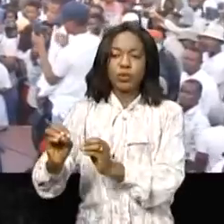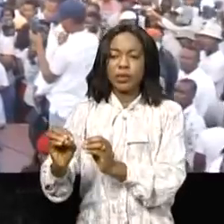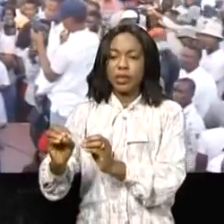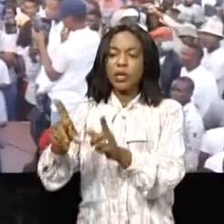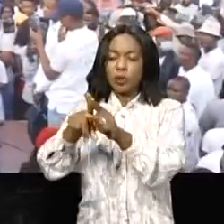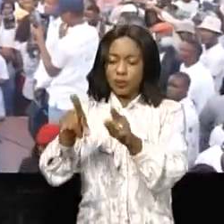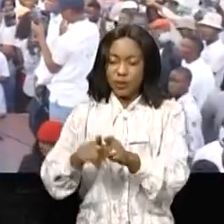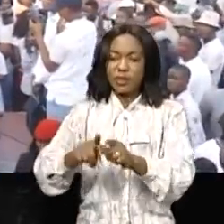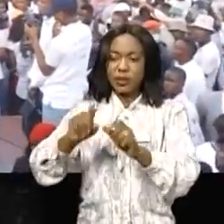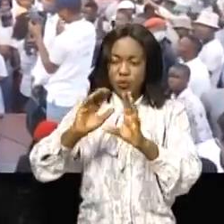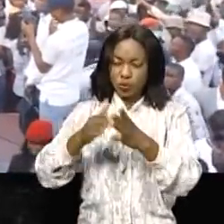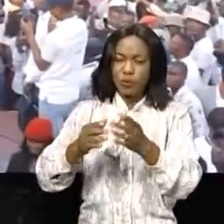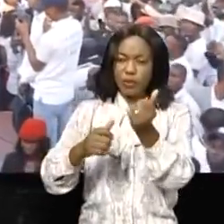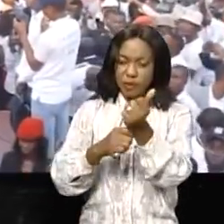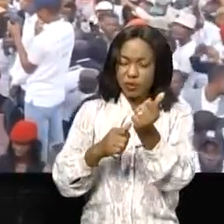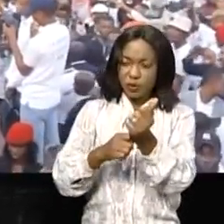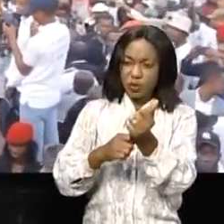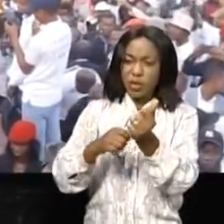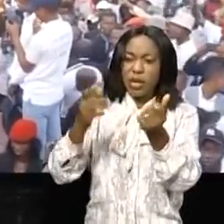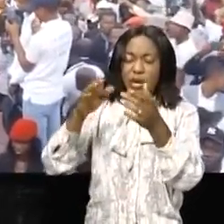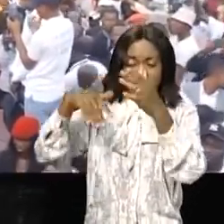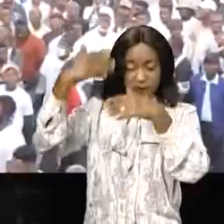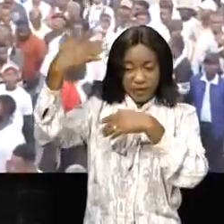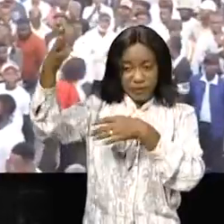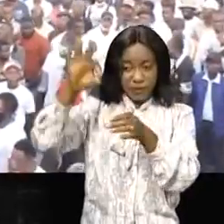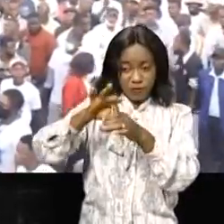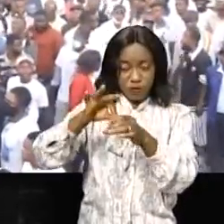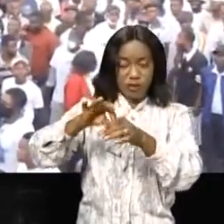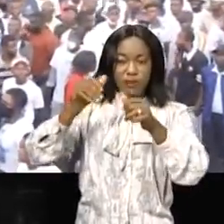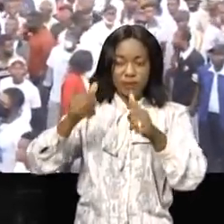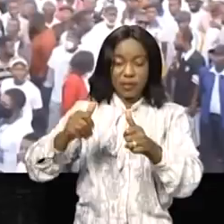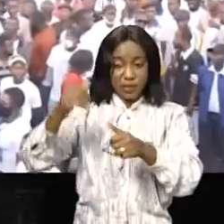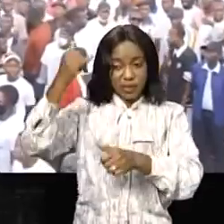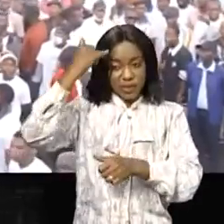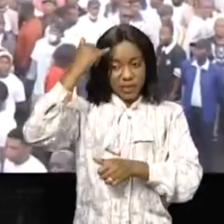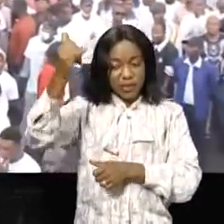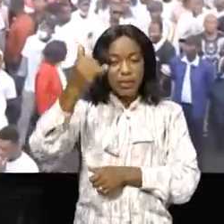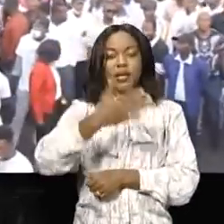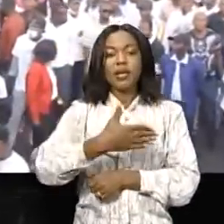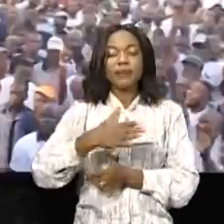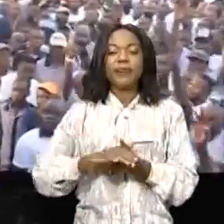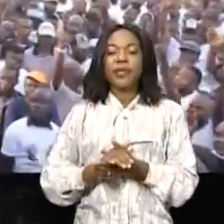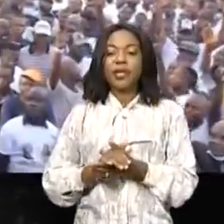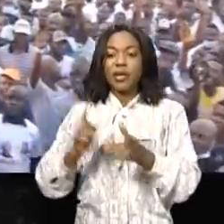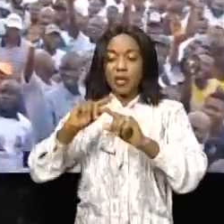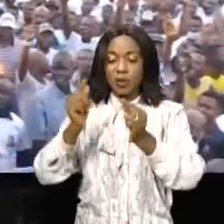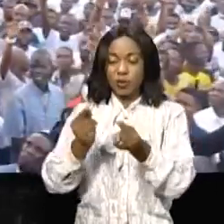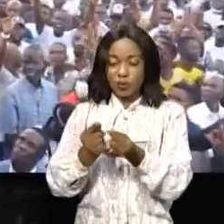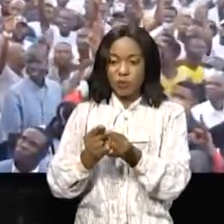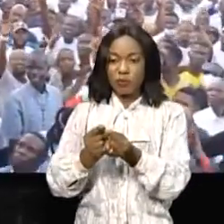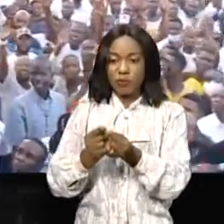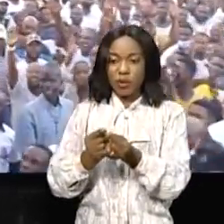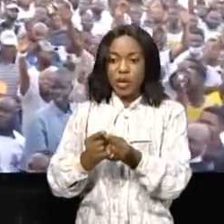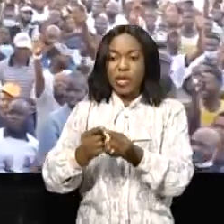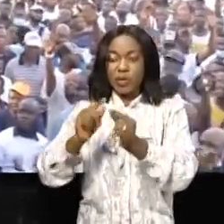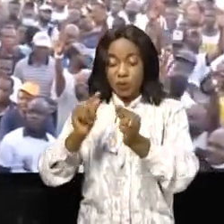cadres et combattants pour les échéances électorales à venir. C'est dans cette optique que le président des ligues des jeunes de l'UDPS docteur